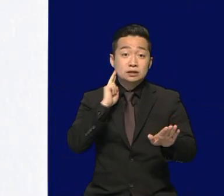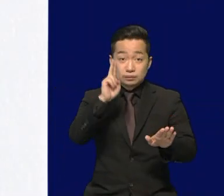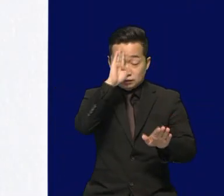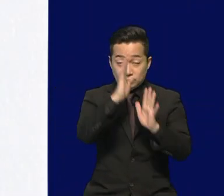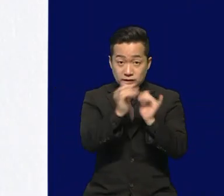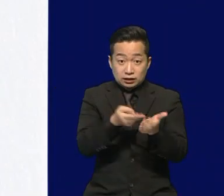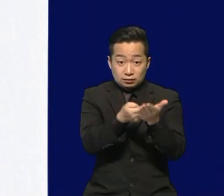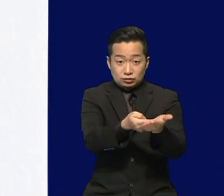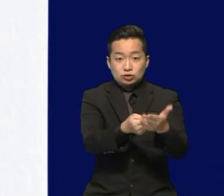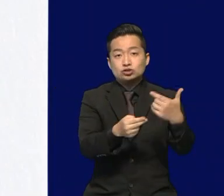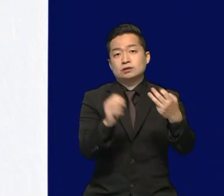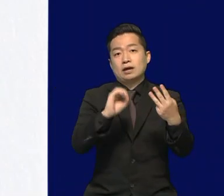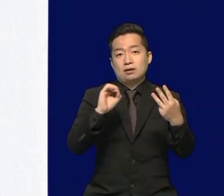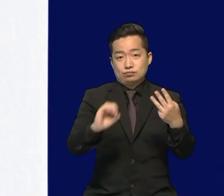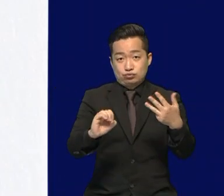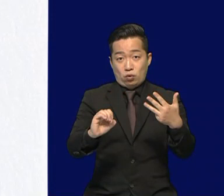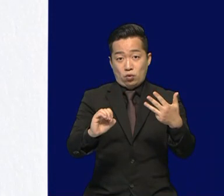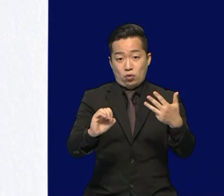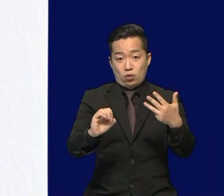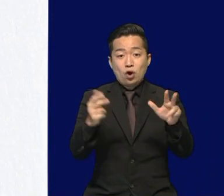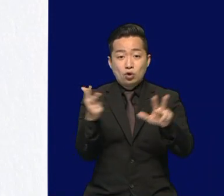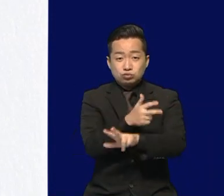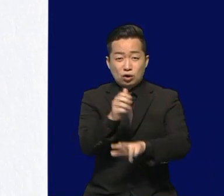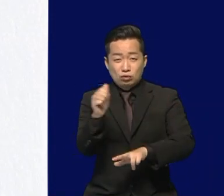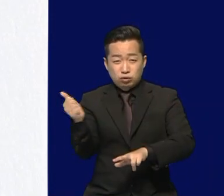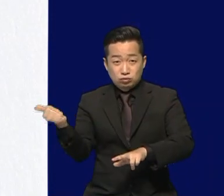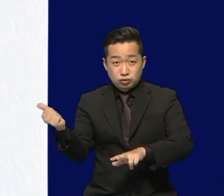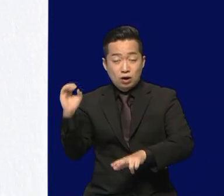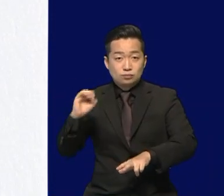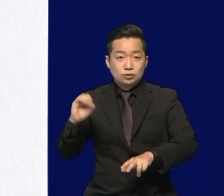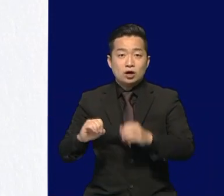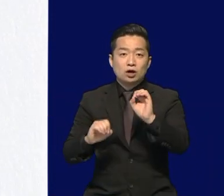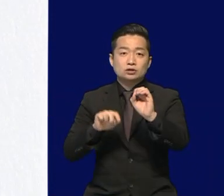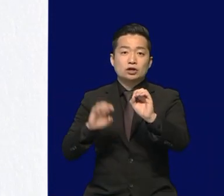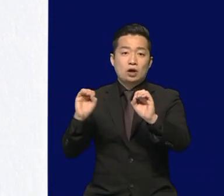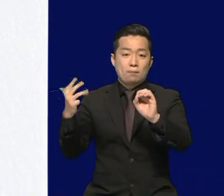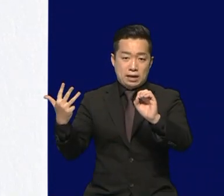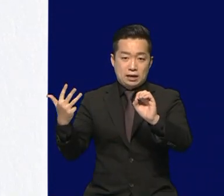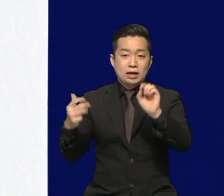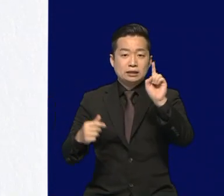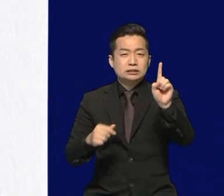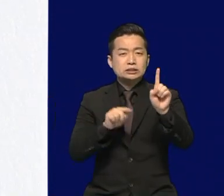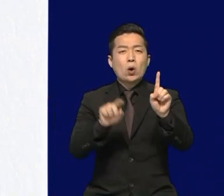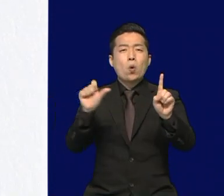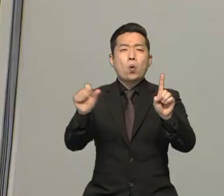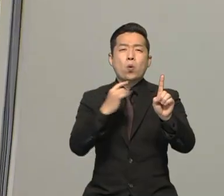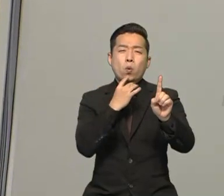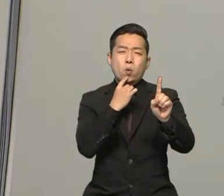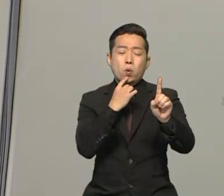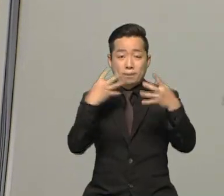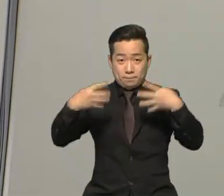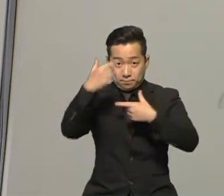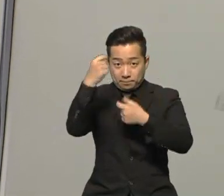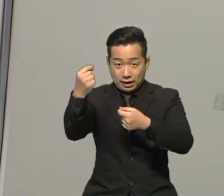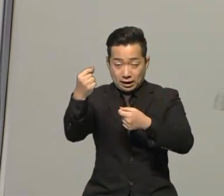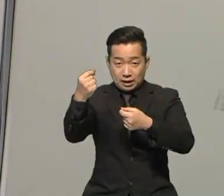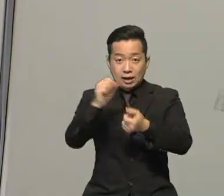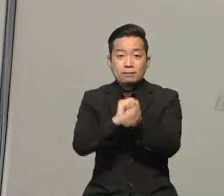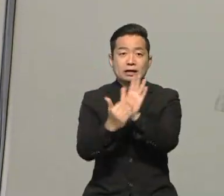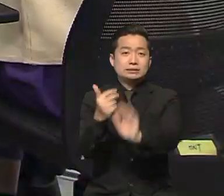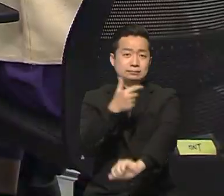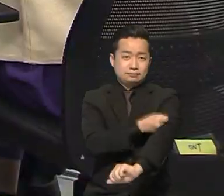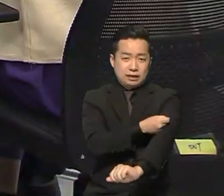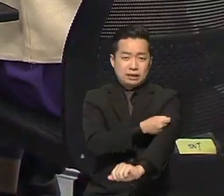68%, 주간 치명률 0.08%, 1.5개만 충족된 상태입니다. 백신 접종률은